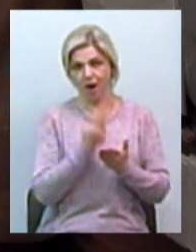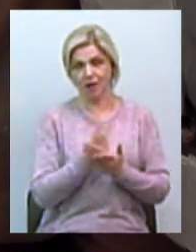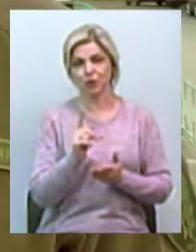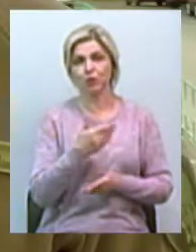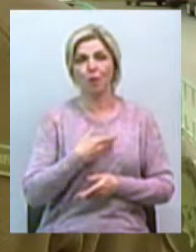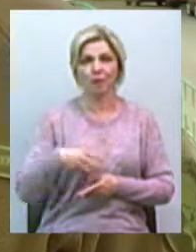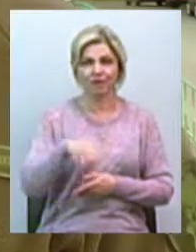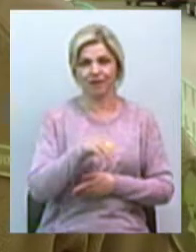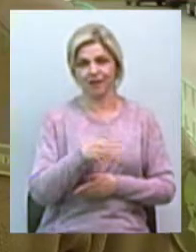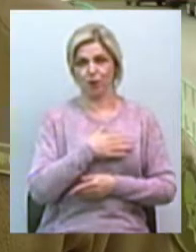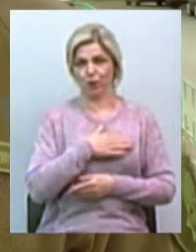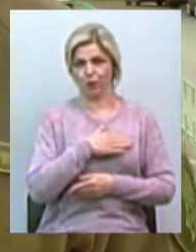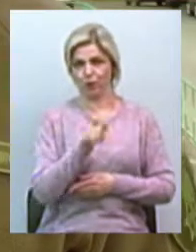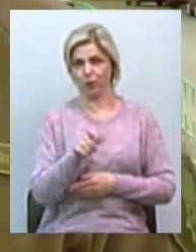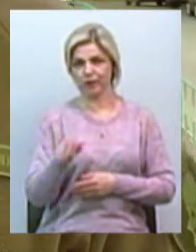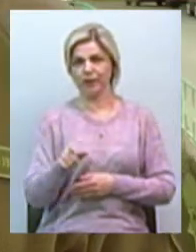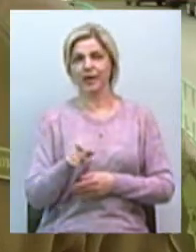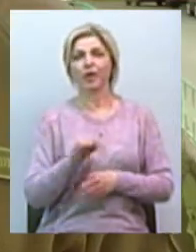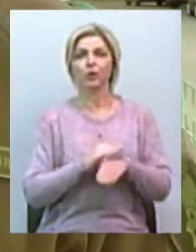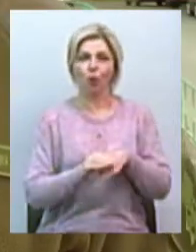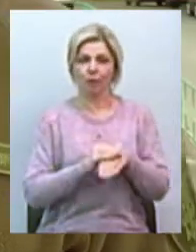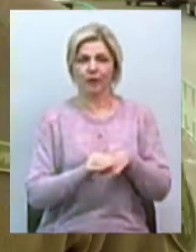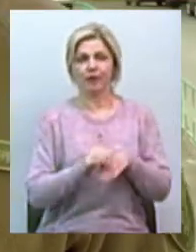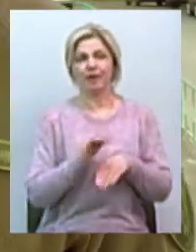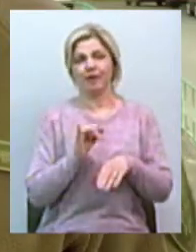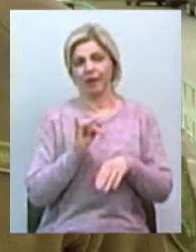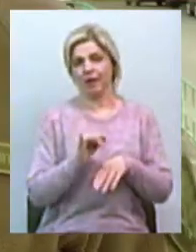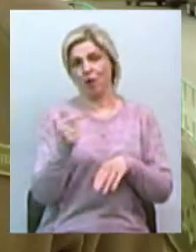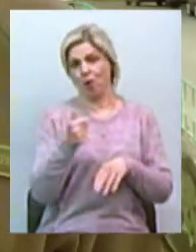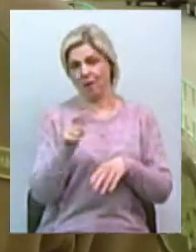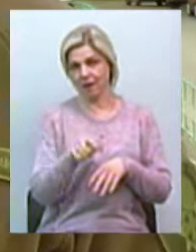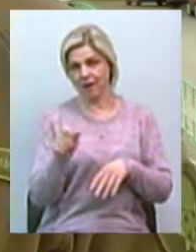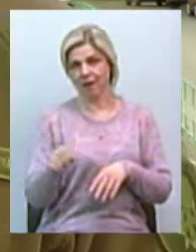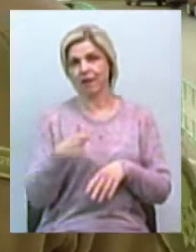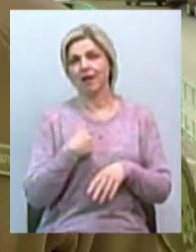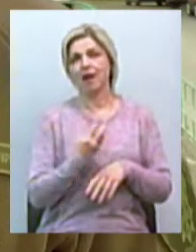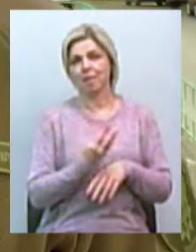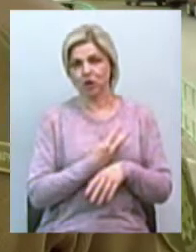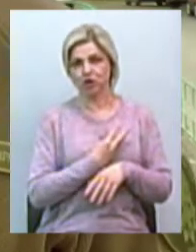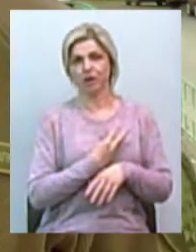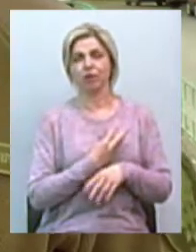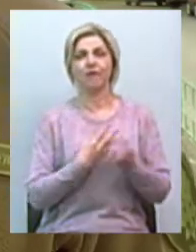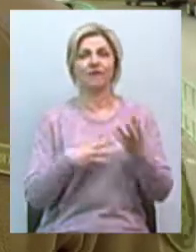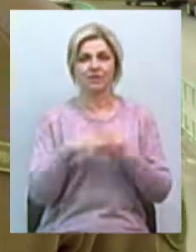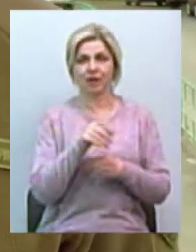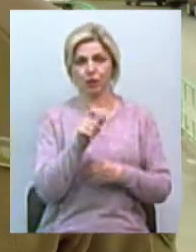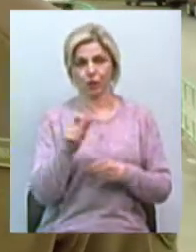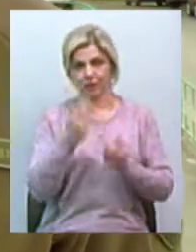що ми всі людяні, ми всі ширі, добрі громадяни. І я бажаю всіх громадян